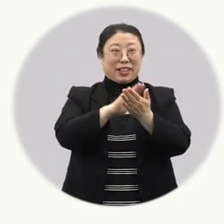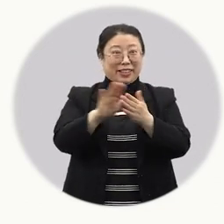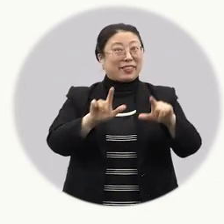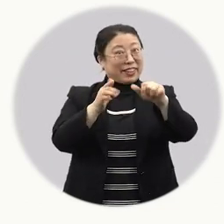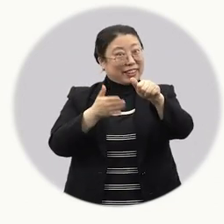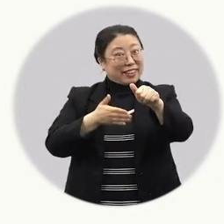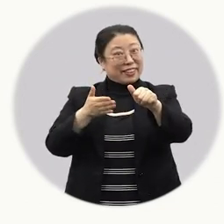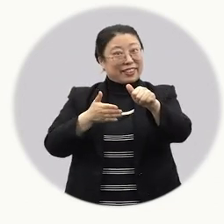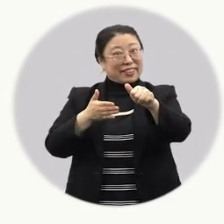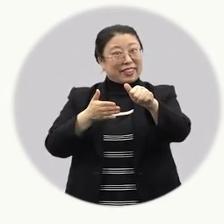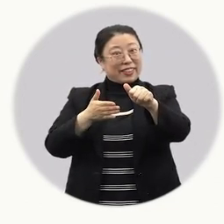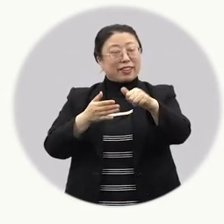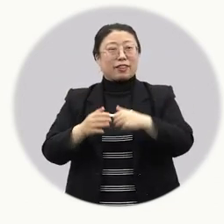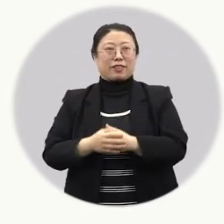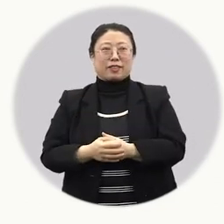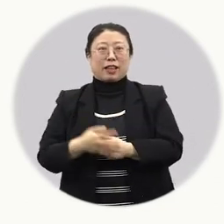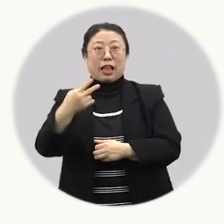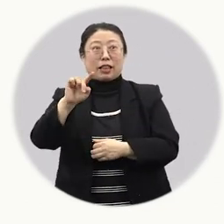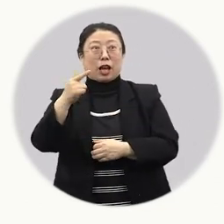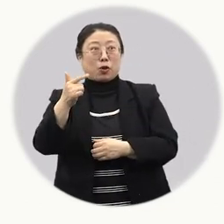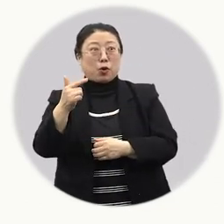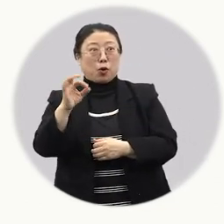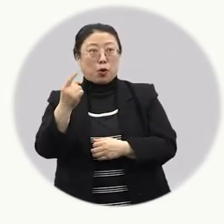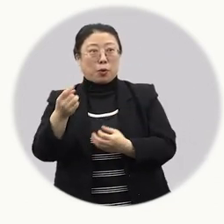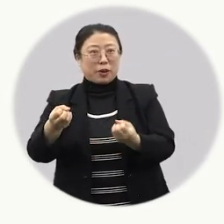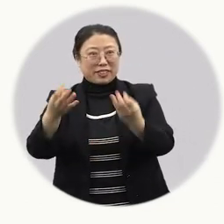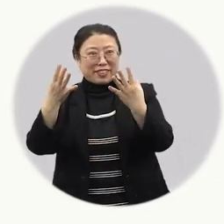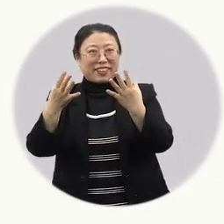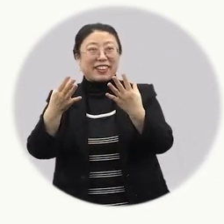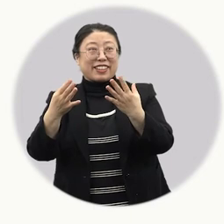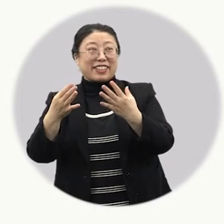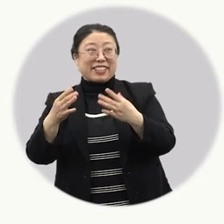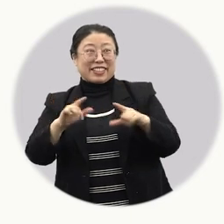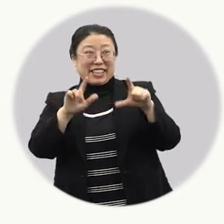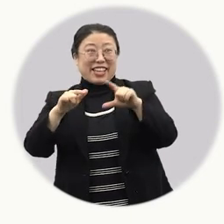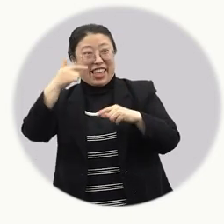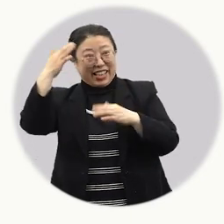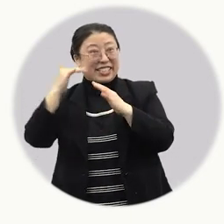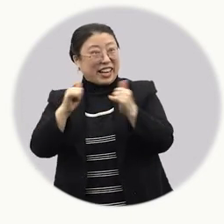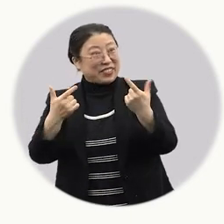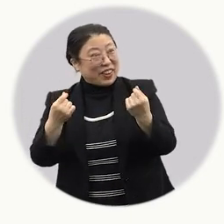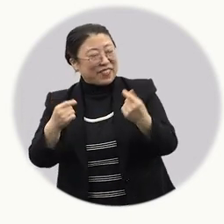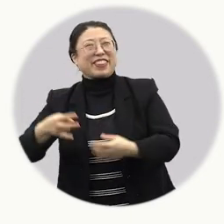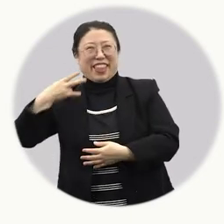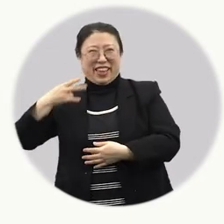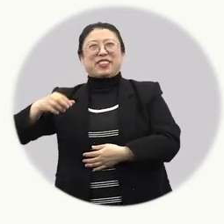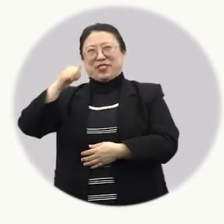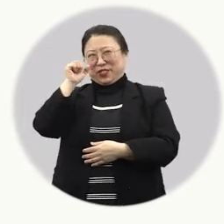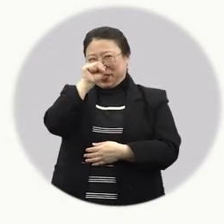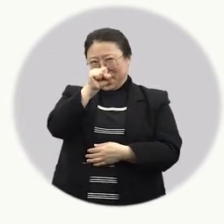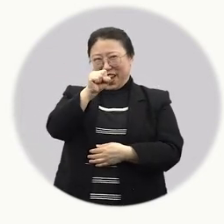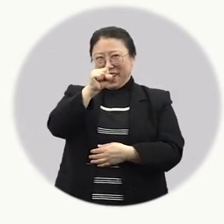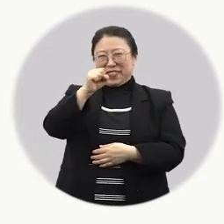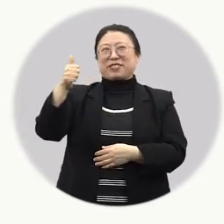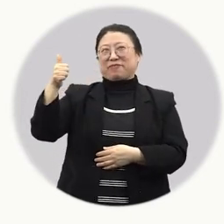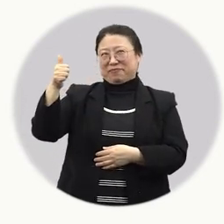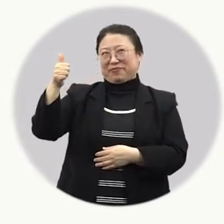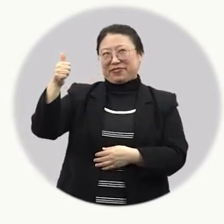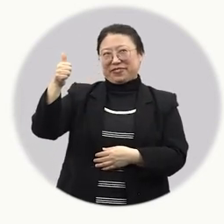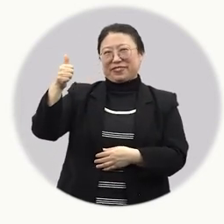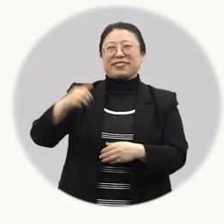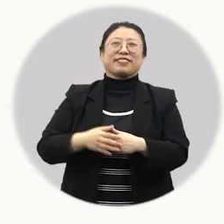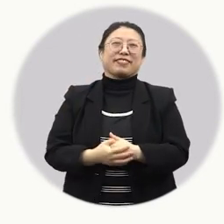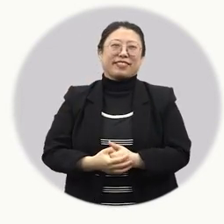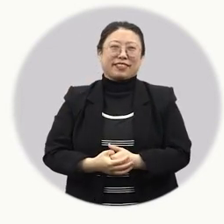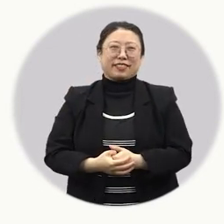건강하고 시원하게 보내요. 단호명절을 지내던 옛날 사람들처럼요? 네, 좋아요.